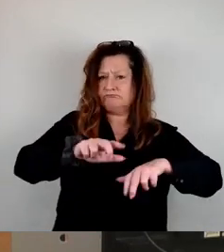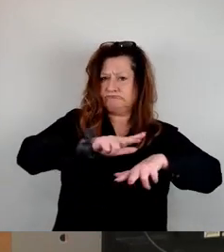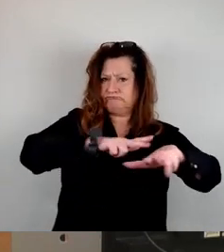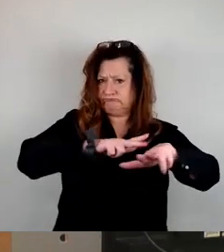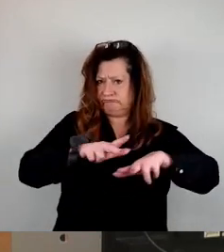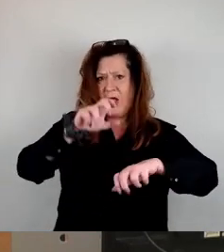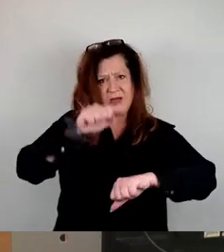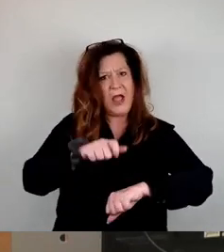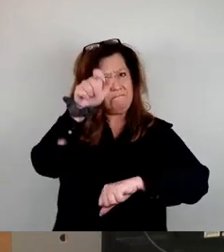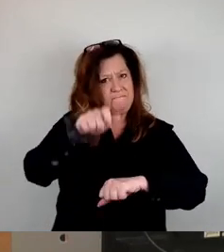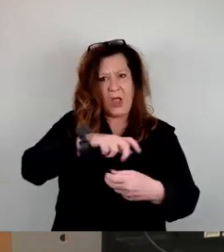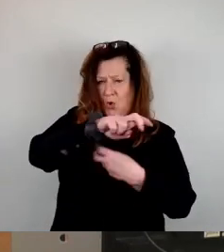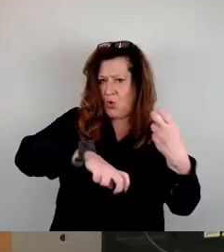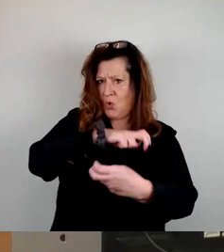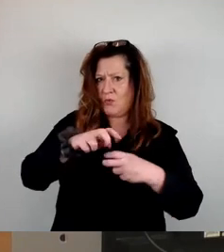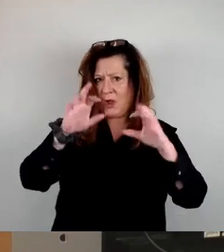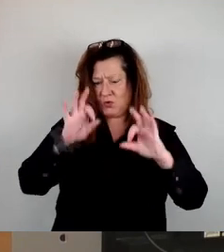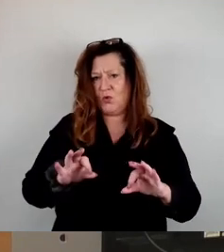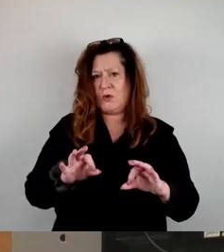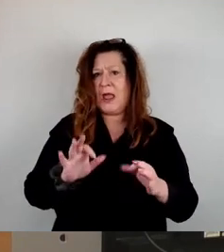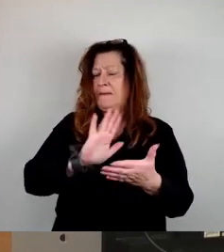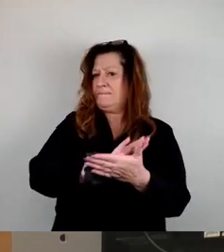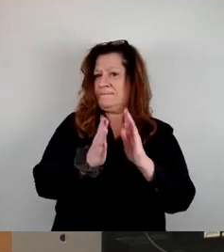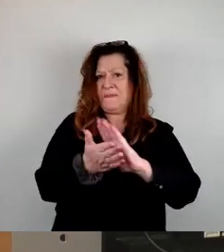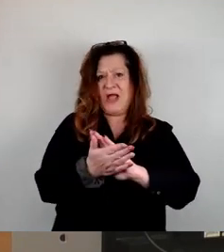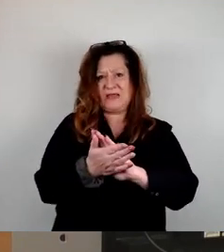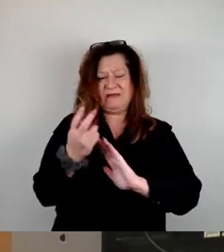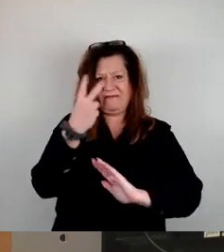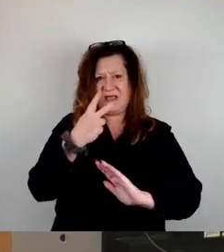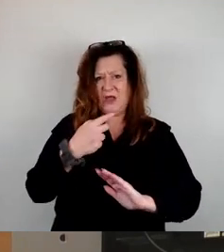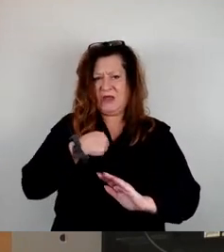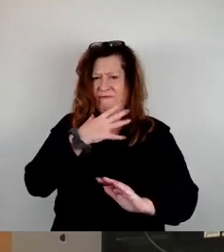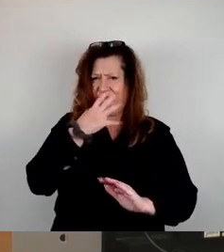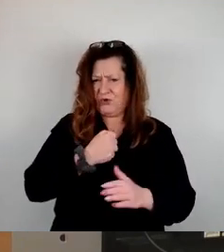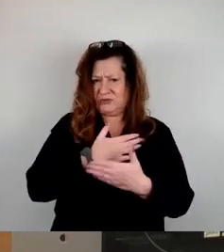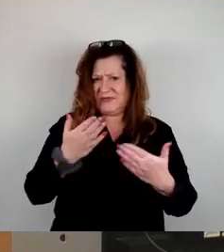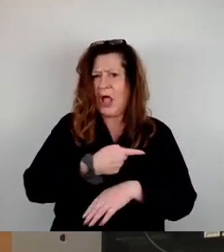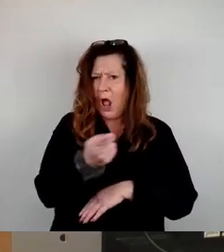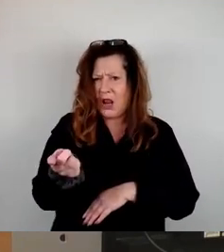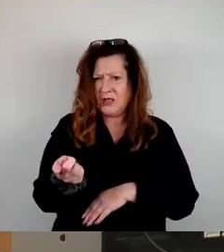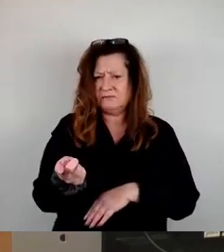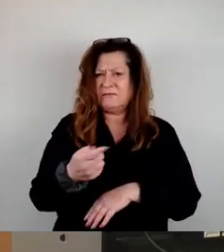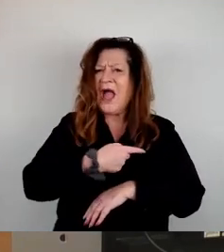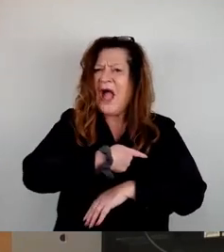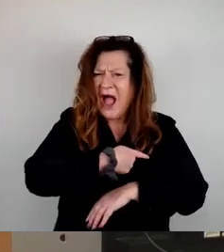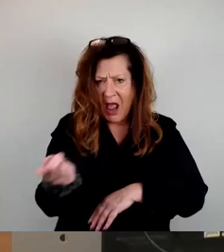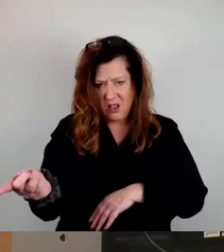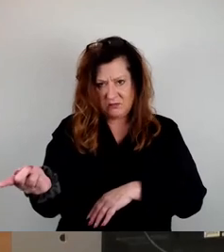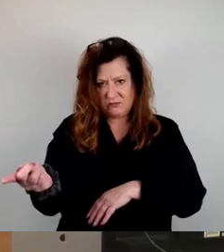aussieht, das zeige ich heute. Denn ich möchte alle, ich betone alle, hier unten,